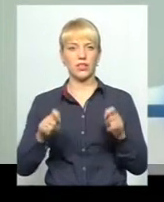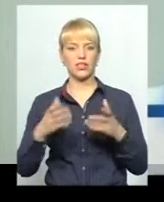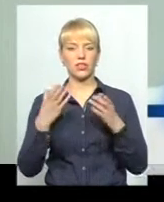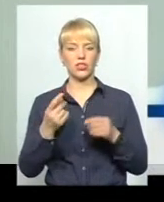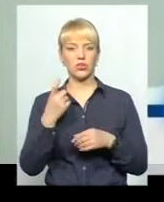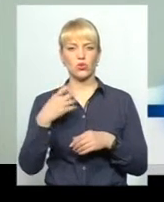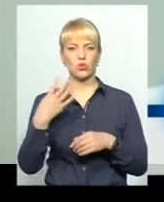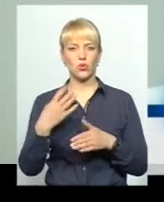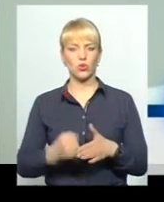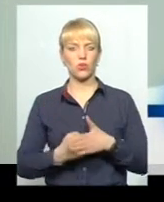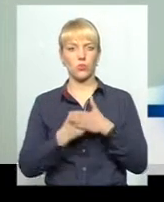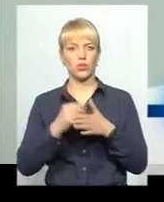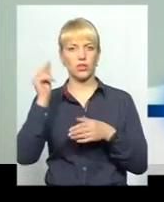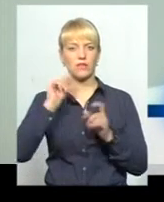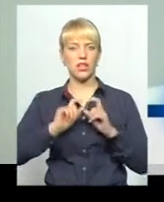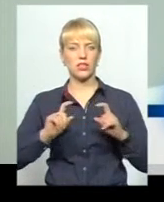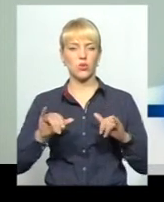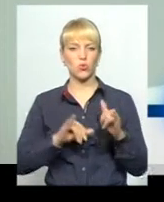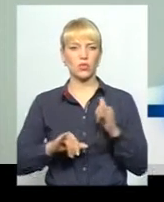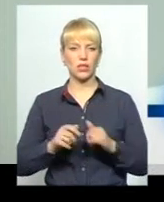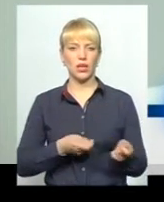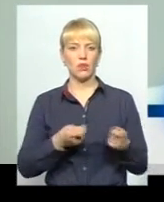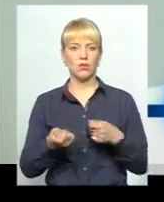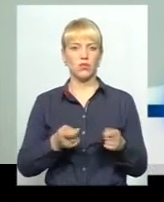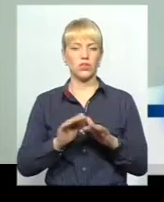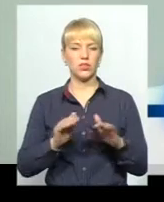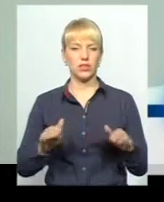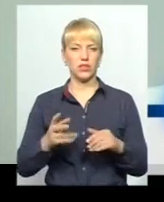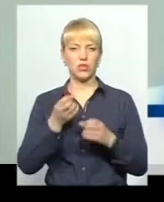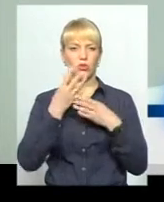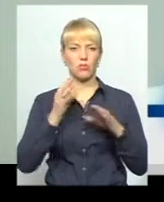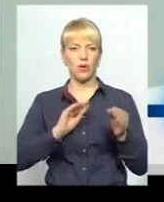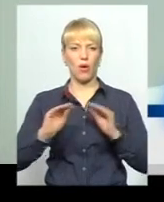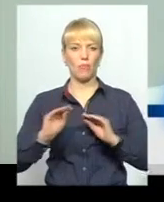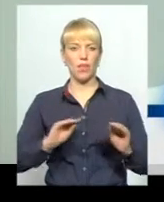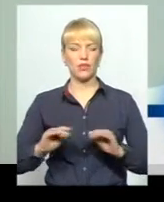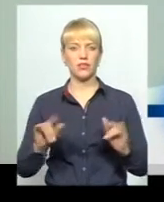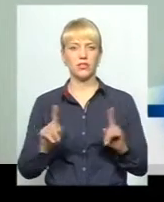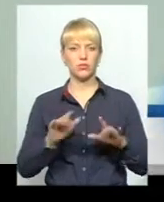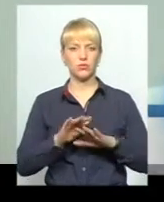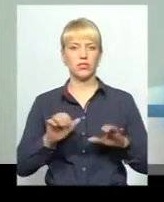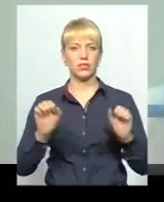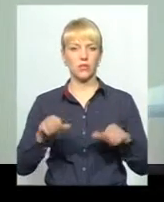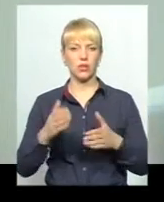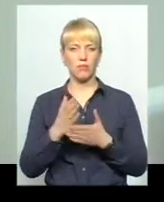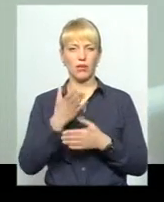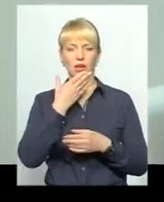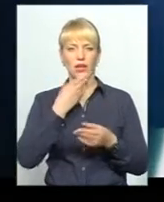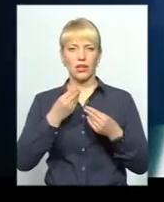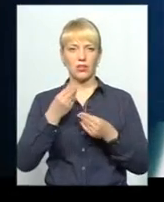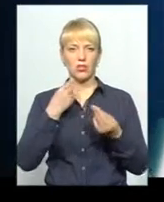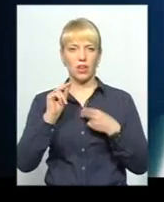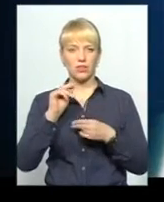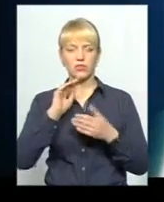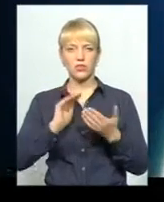опорних навчальних закладів, куди підвозяться діти, добре обладнаних, щоб діти там змогли мати кращу якість освіти.